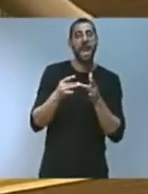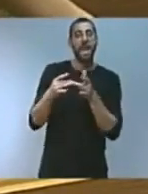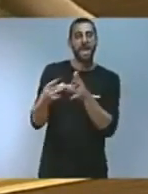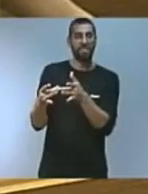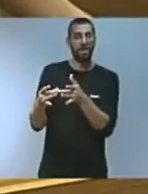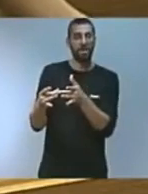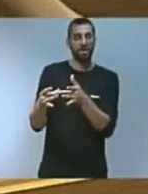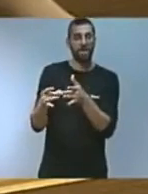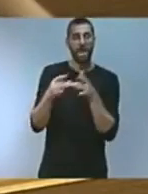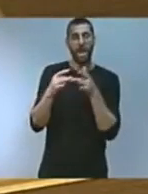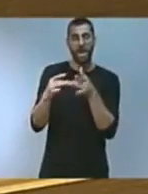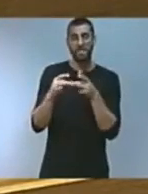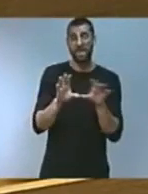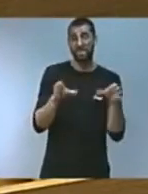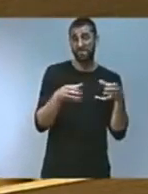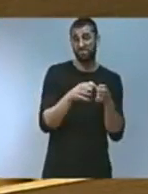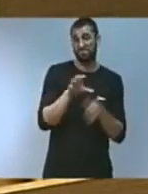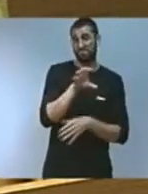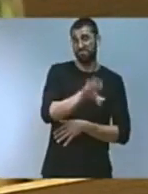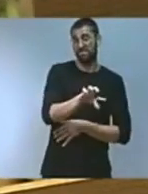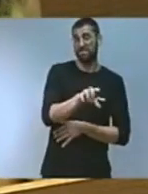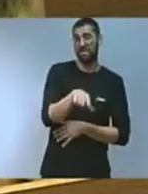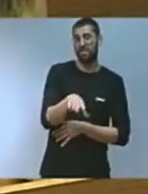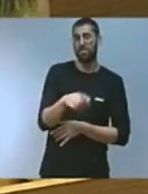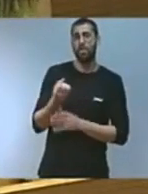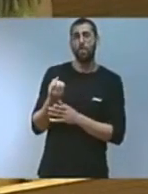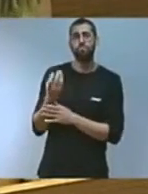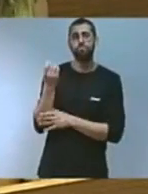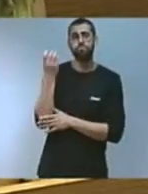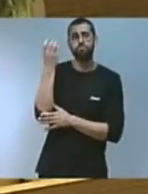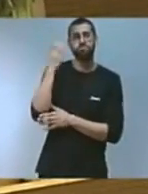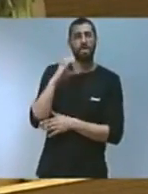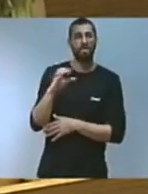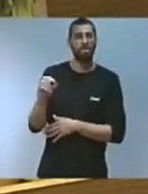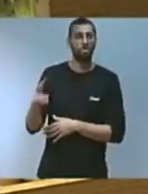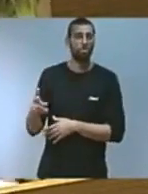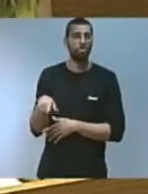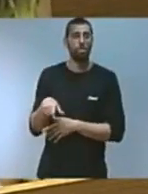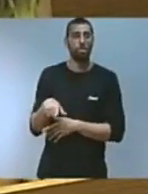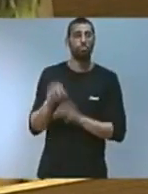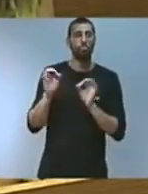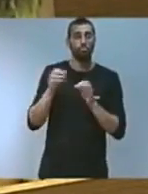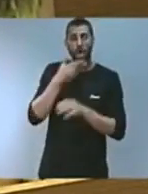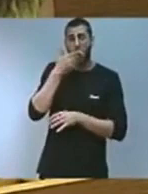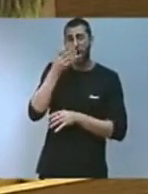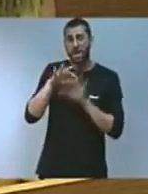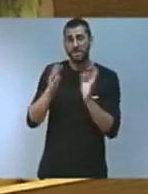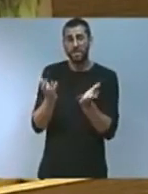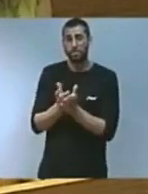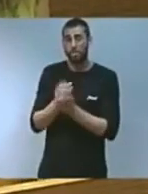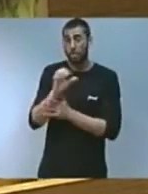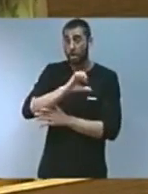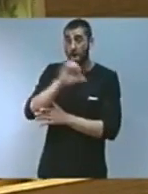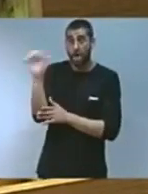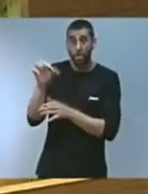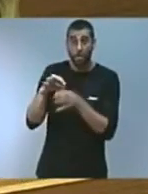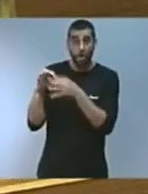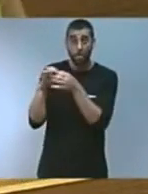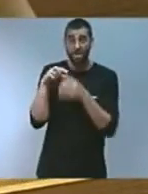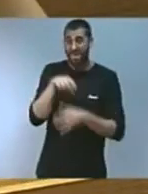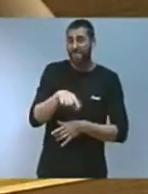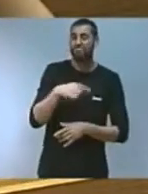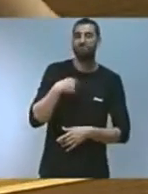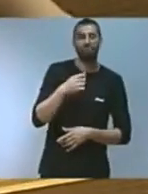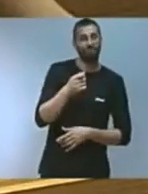conjunt de l'Estat, del major augment de les emissions de gasos d'efecte hivernacle de tota la Unió Europea. Així, som